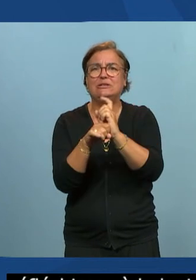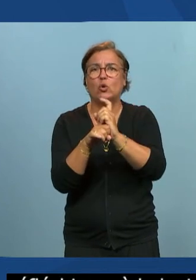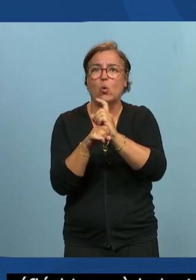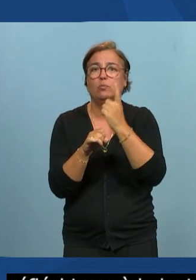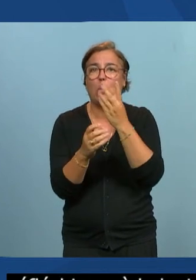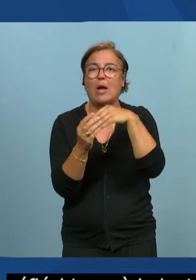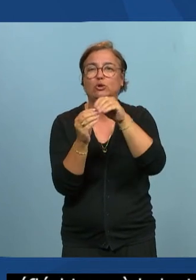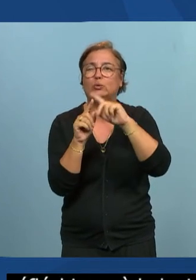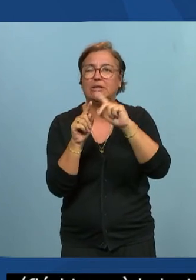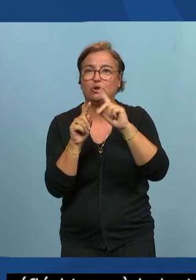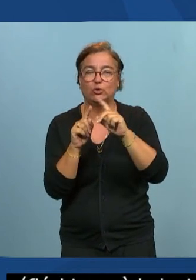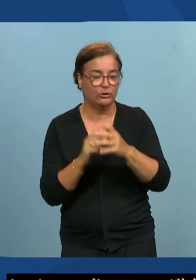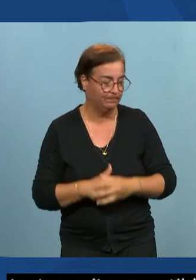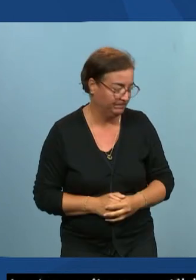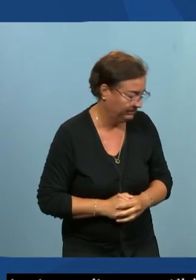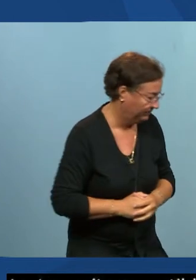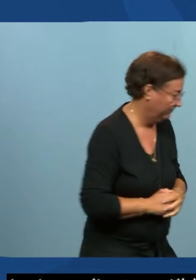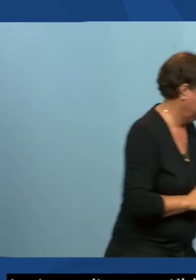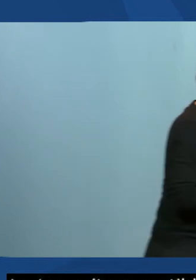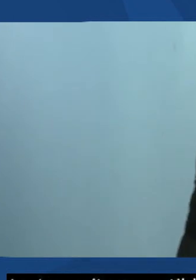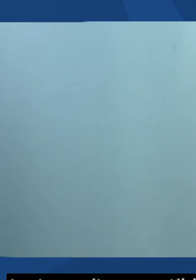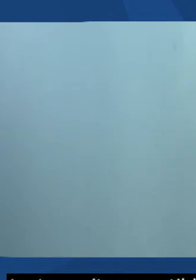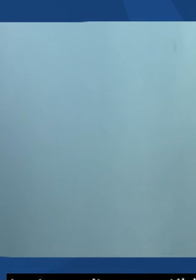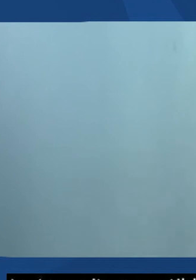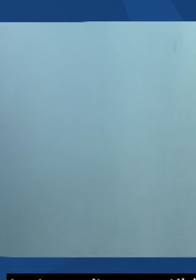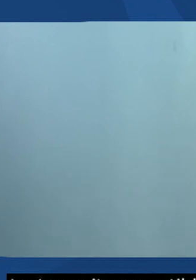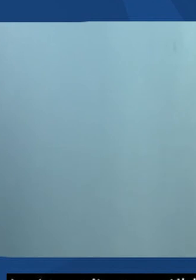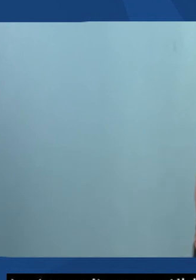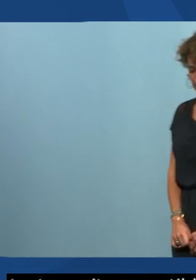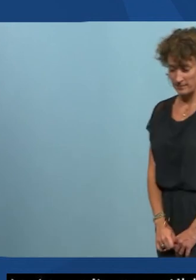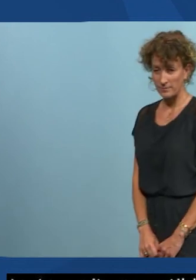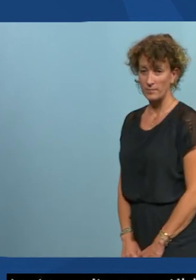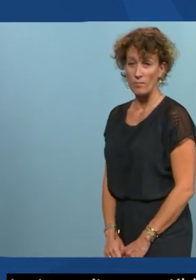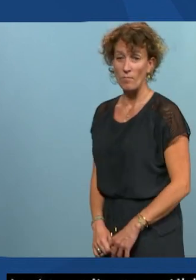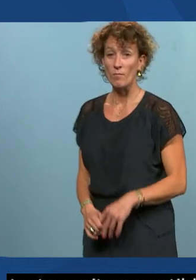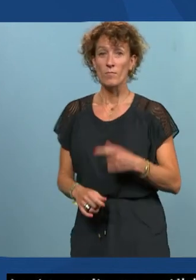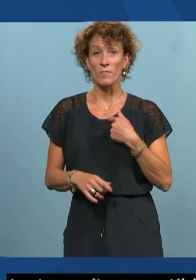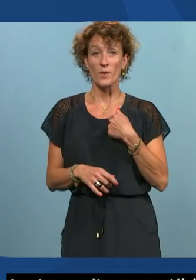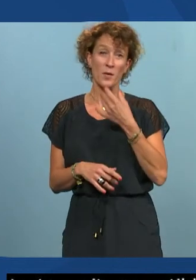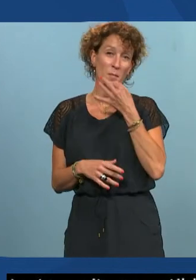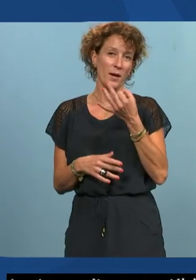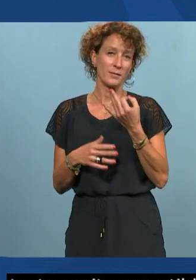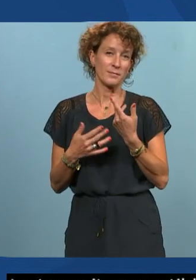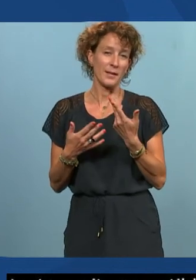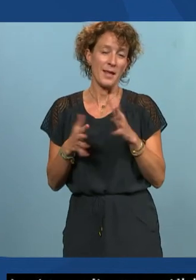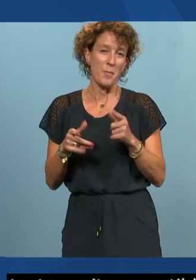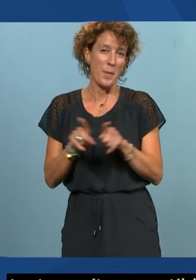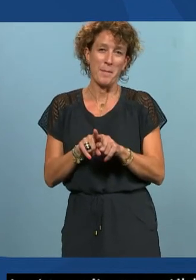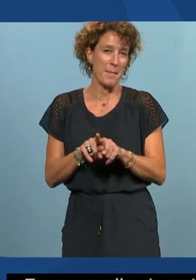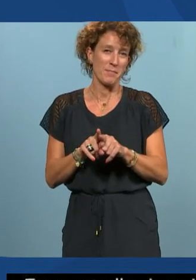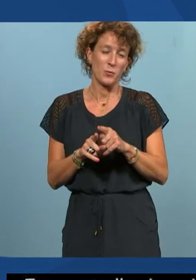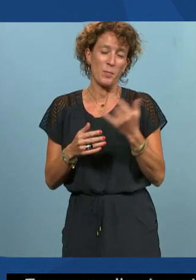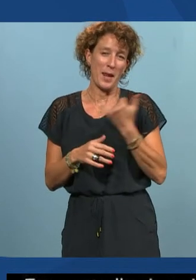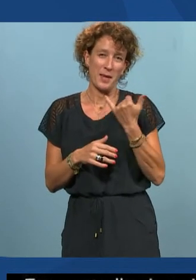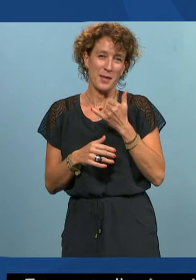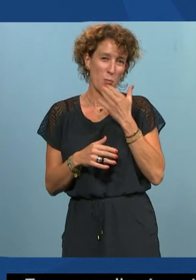chose ou autrement on passe aux questions est-ce que Sébastien tu veux je vais paraphraser donc du coup passons aux questions bon Annie